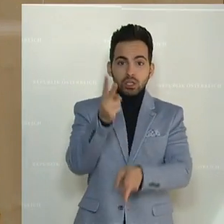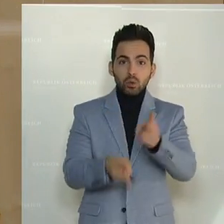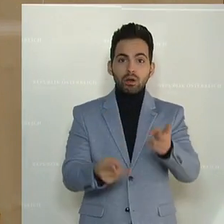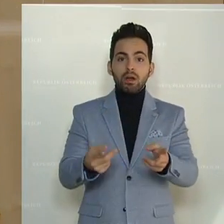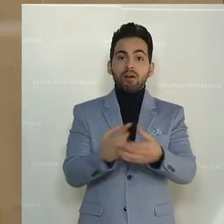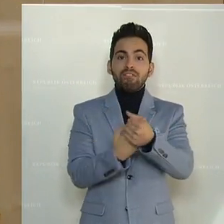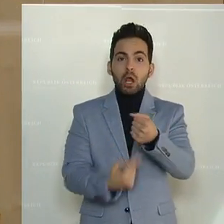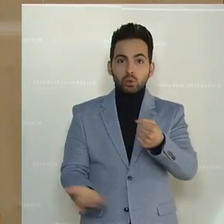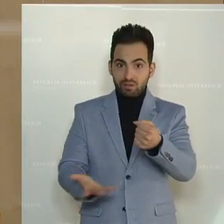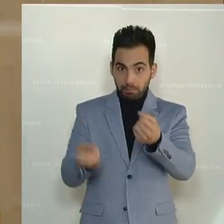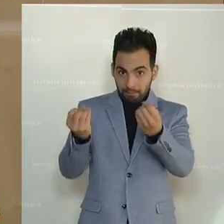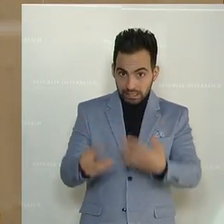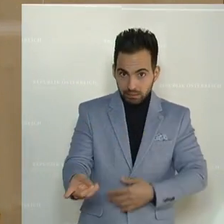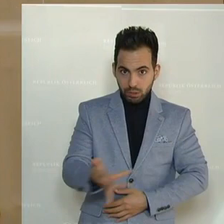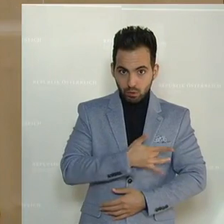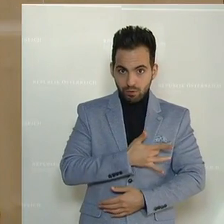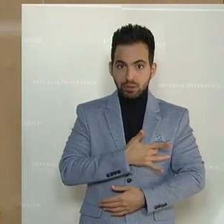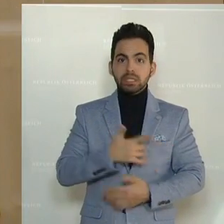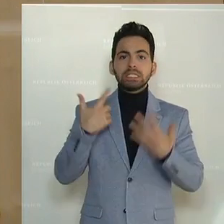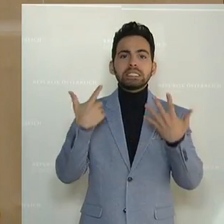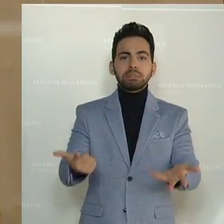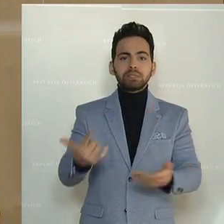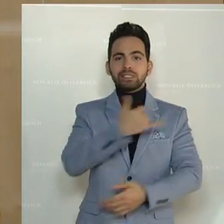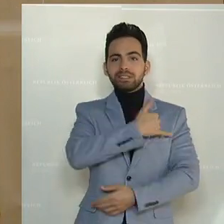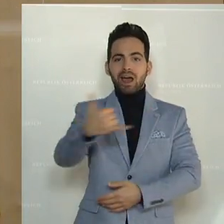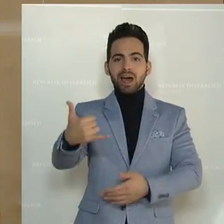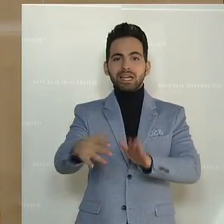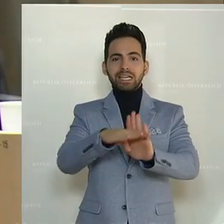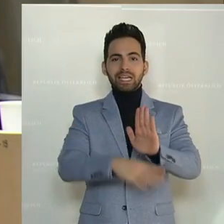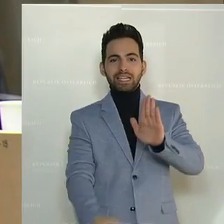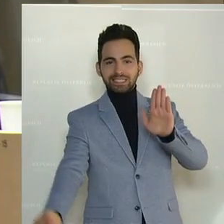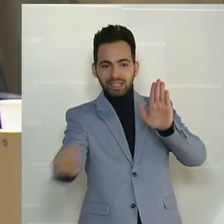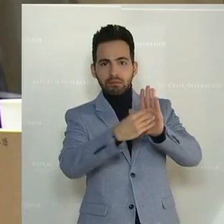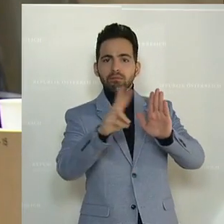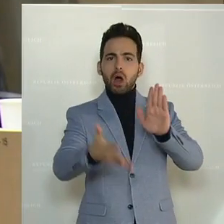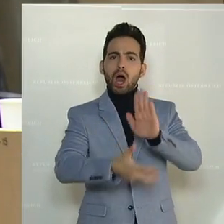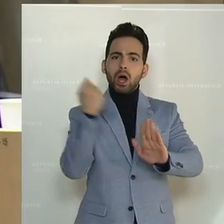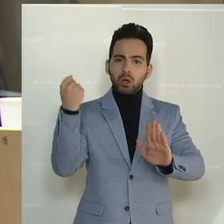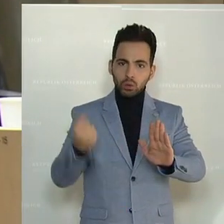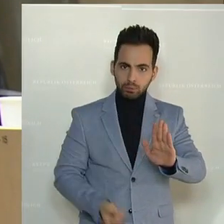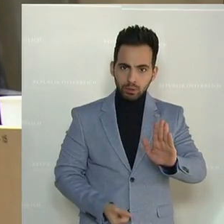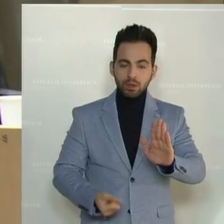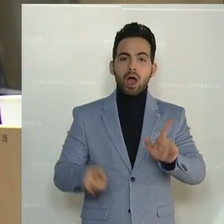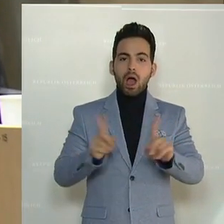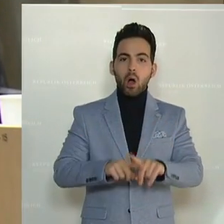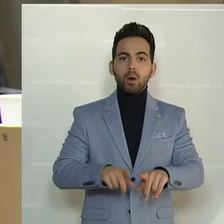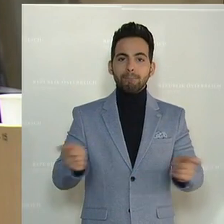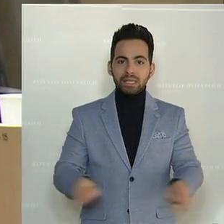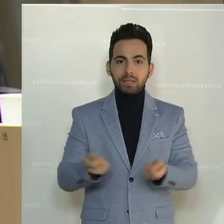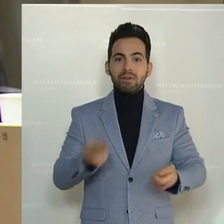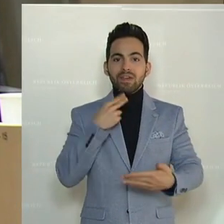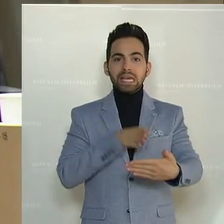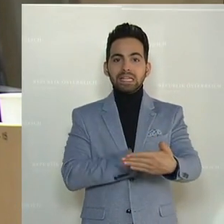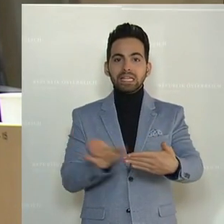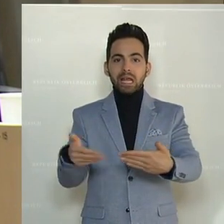die Verluste, die eingetreten sind, die haben wir seit 70 Jahren im Gesetz gehabt, hätte man lassen können. Erweitern für Betriebe, die indirekt betroffen